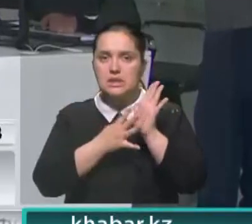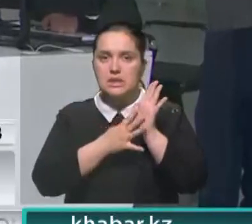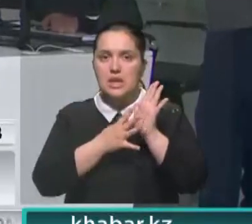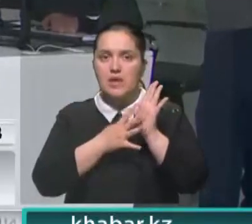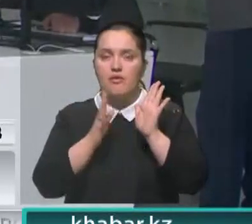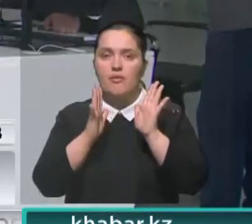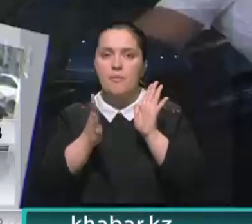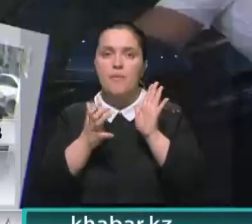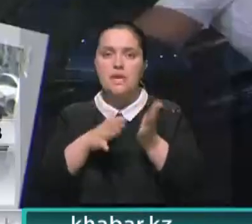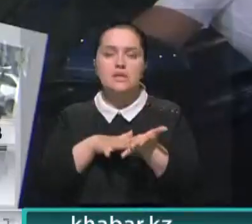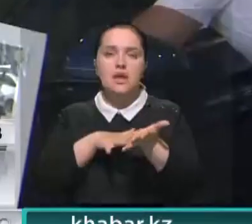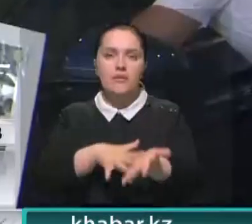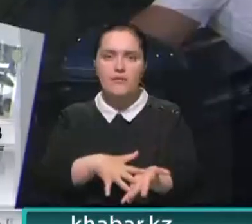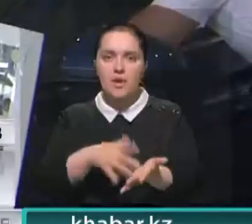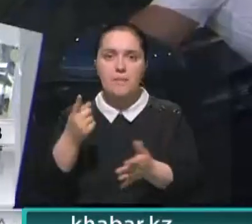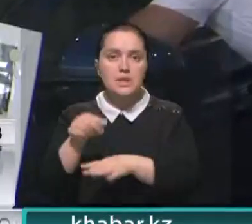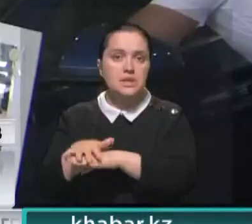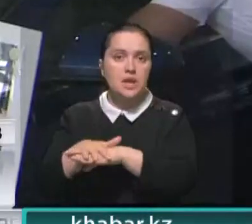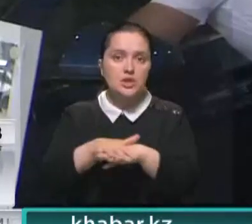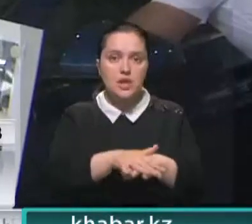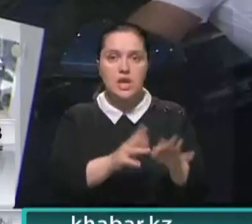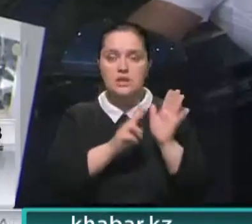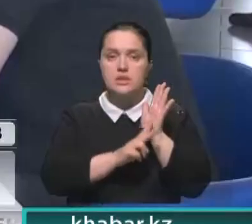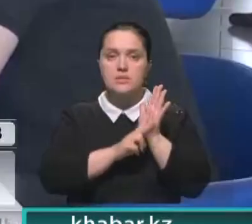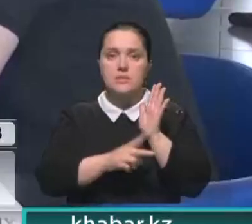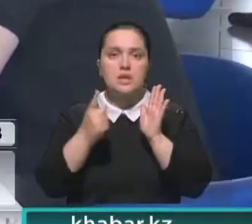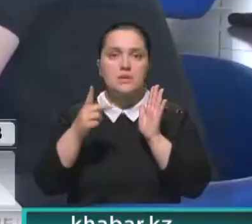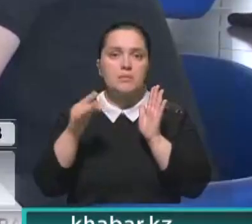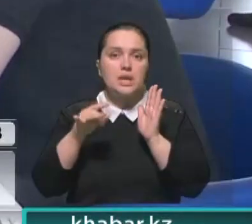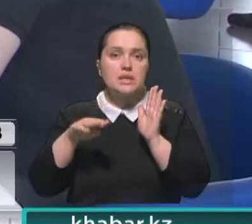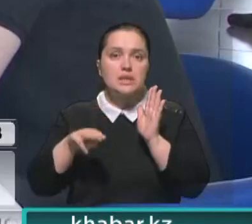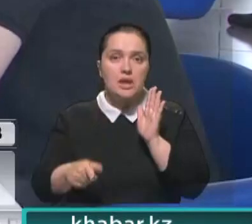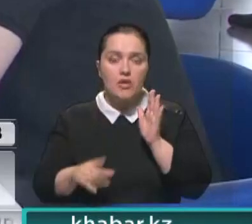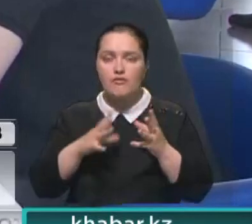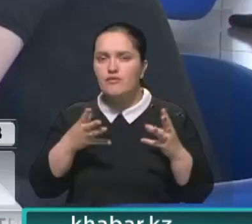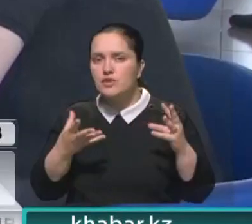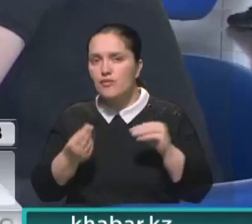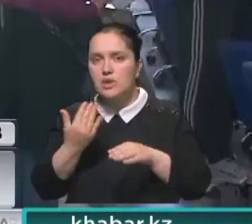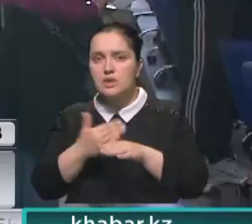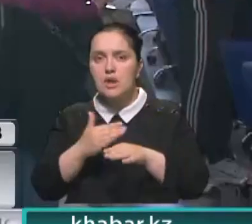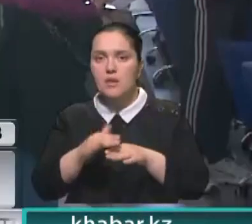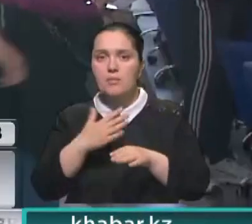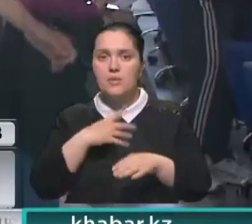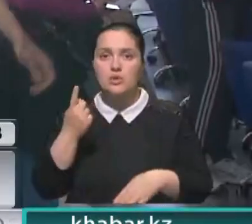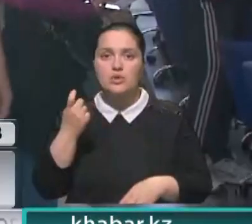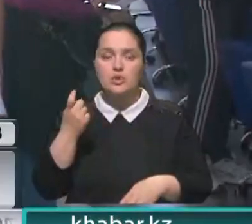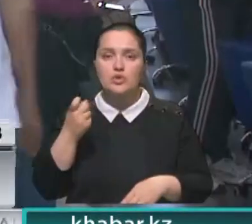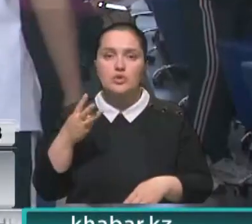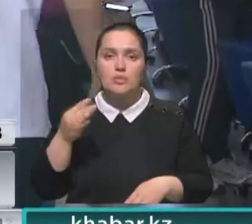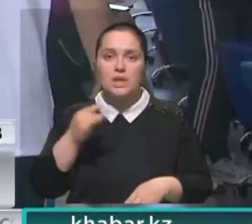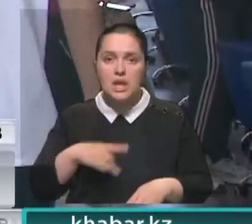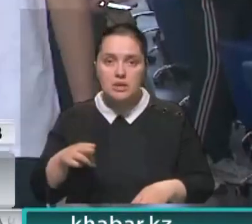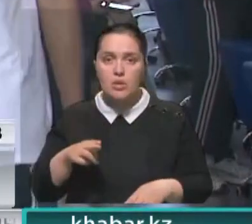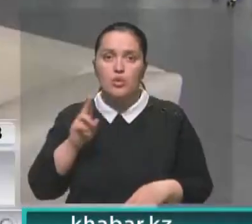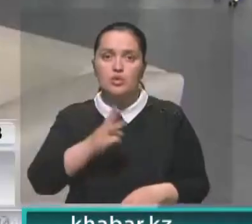,5 тысяч заявок. Сумма первого транша составила 71 миллиард тенге. Напомню, всего на кредитование было выделено